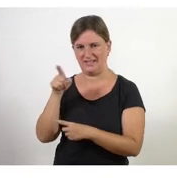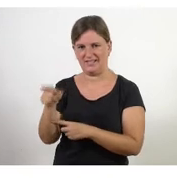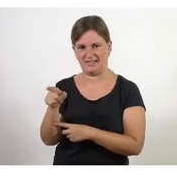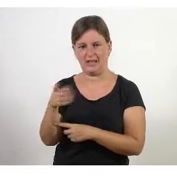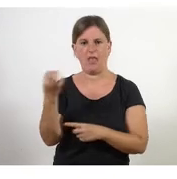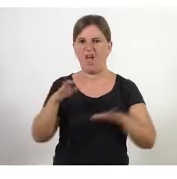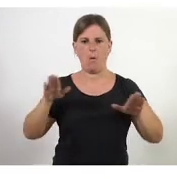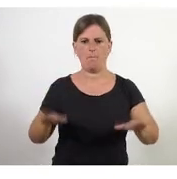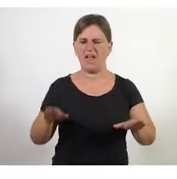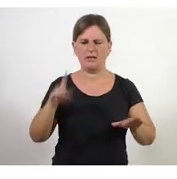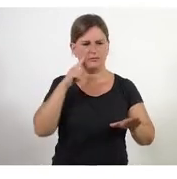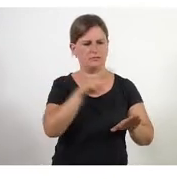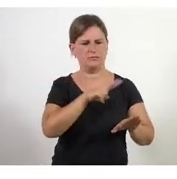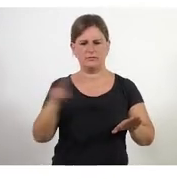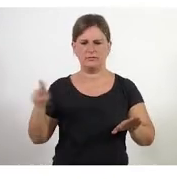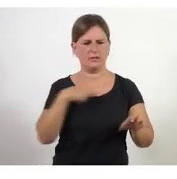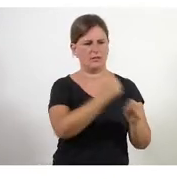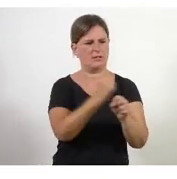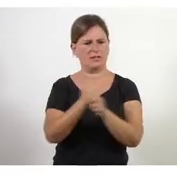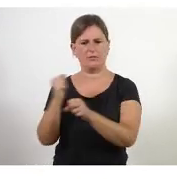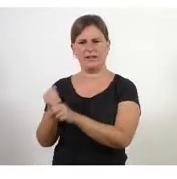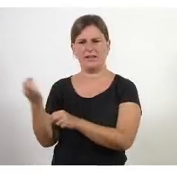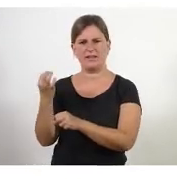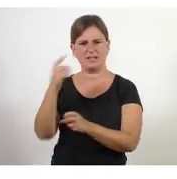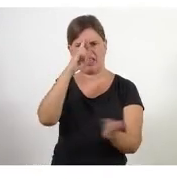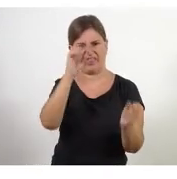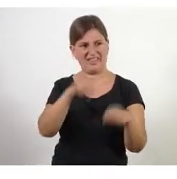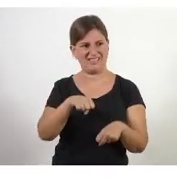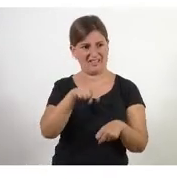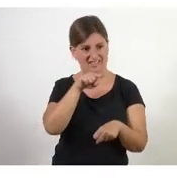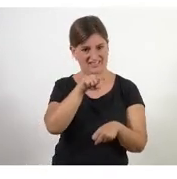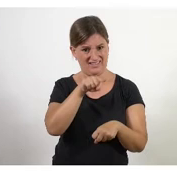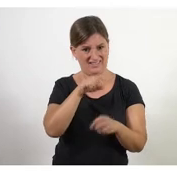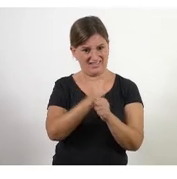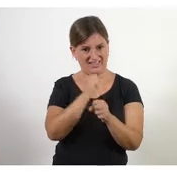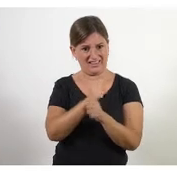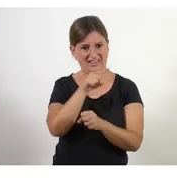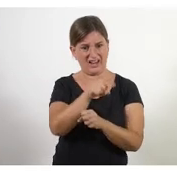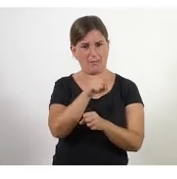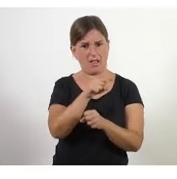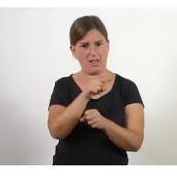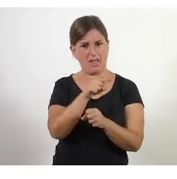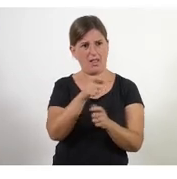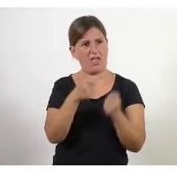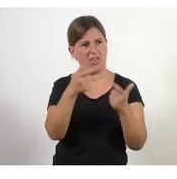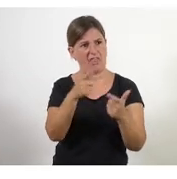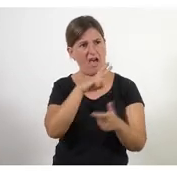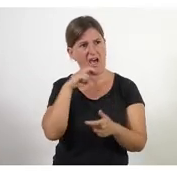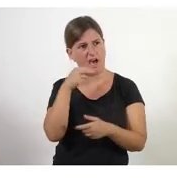en què estem treballant per decidir si allò amb el que treballarem aporta o no aporta valor